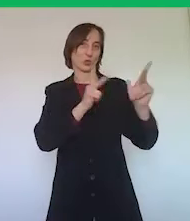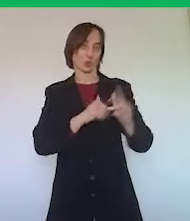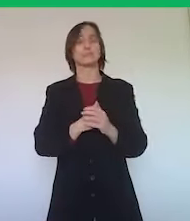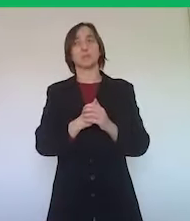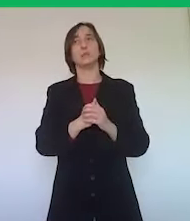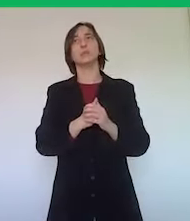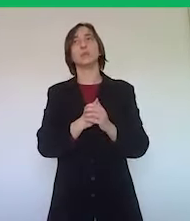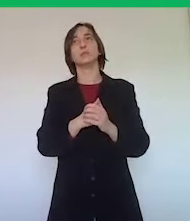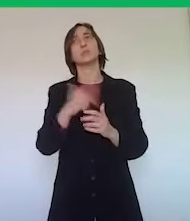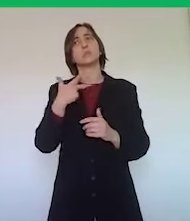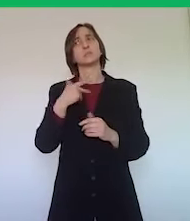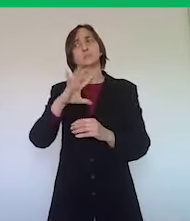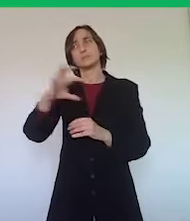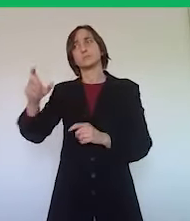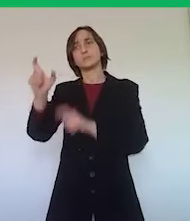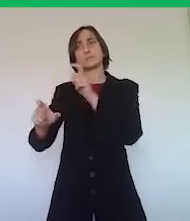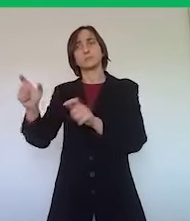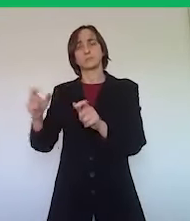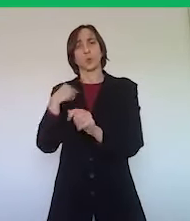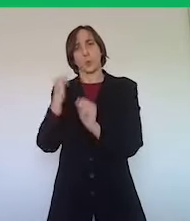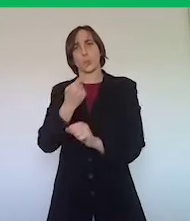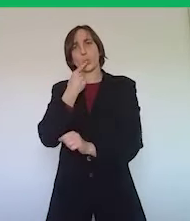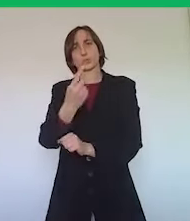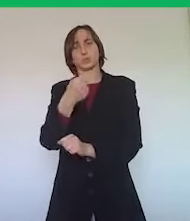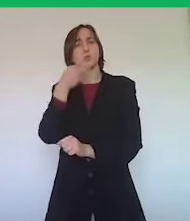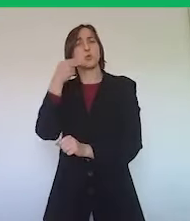posso anche dirvi anche qualche nome,